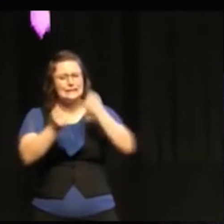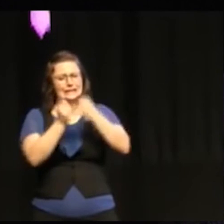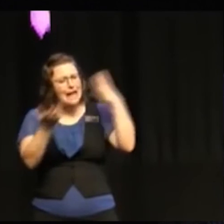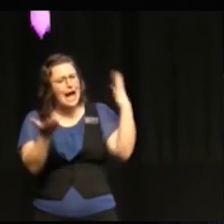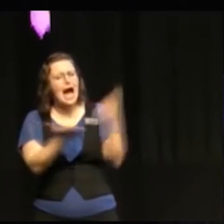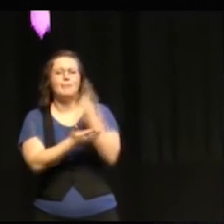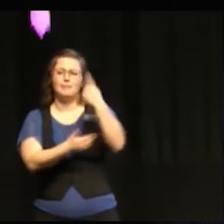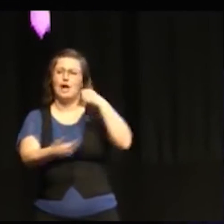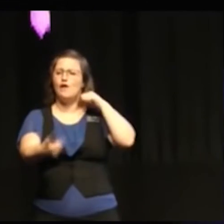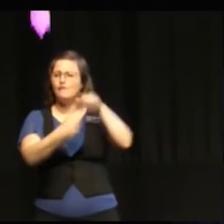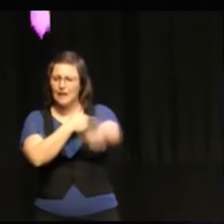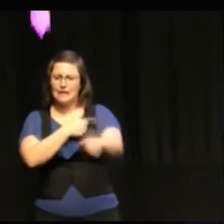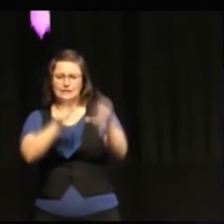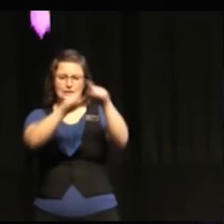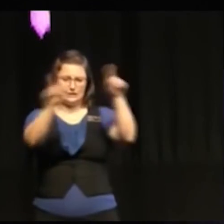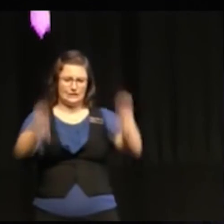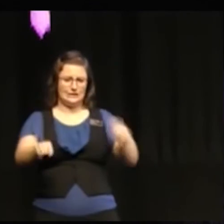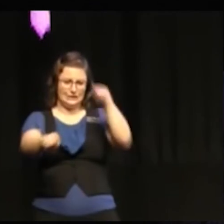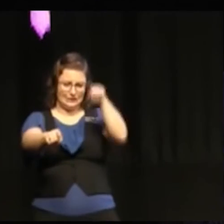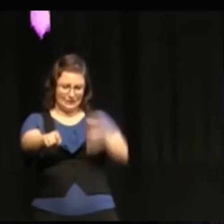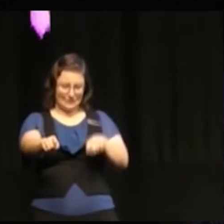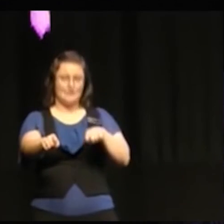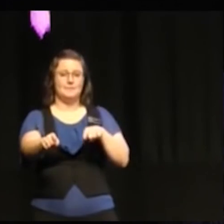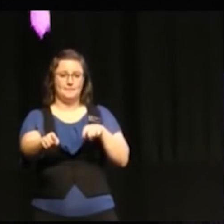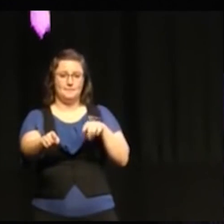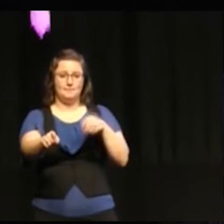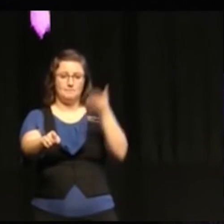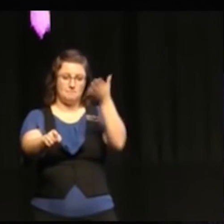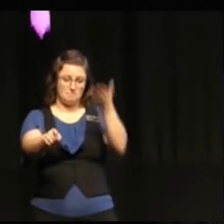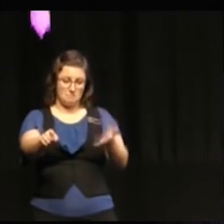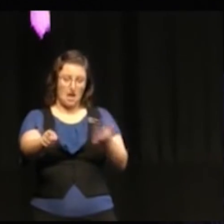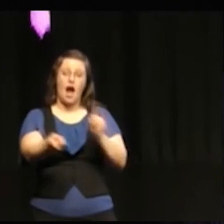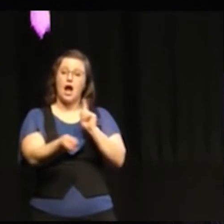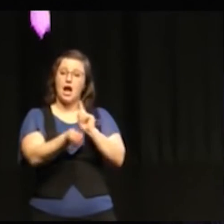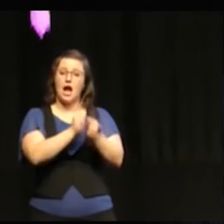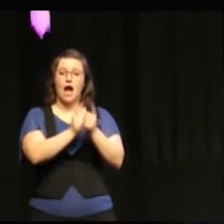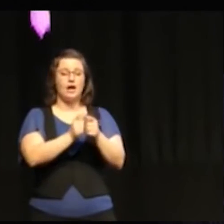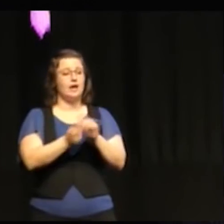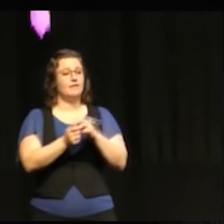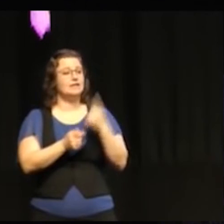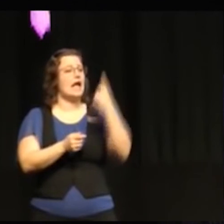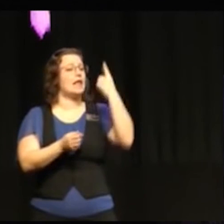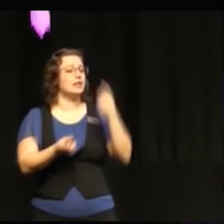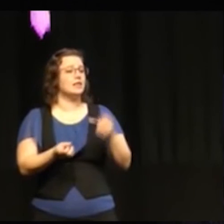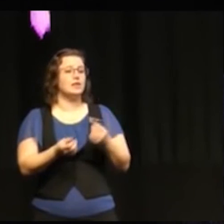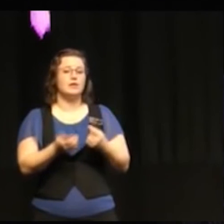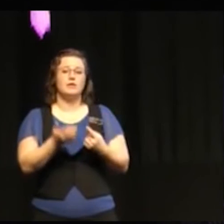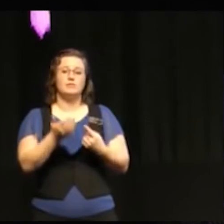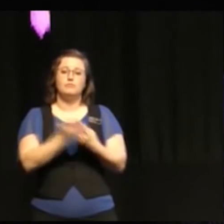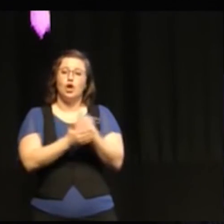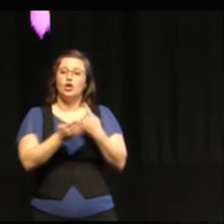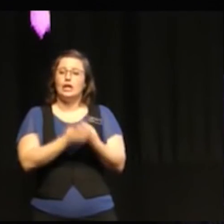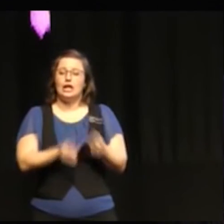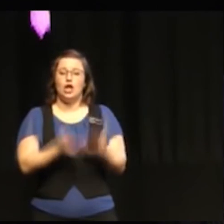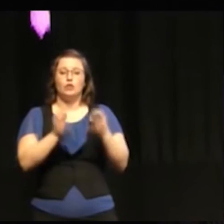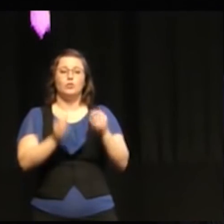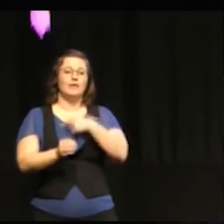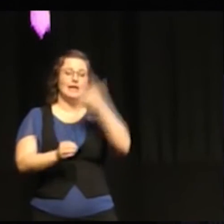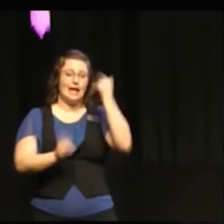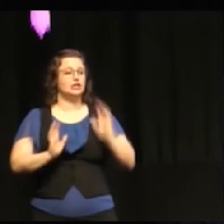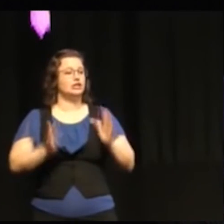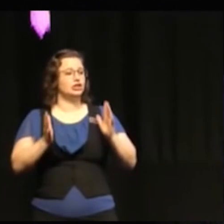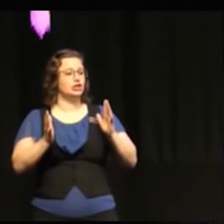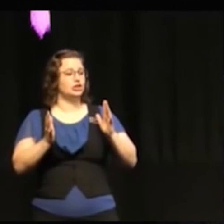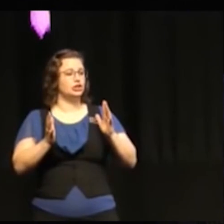där vi som som är kanske en lösning den enda möjliga lösningen på hur vi ska kunna överleva och